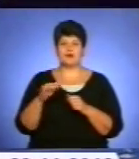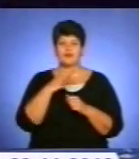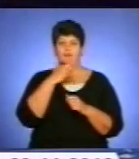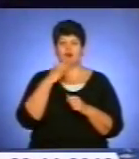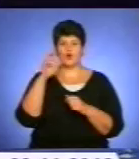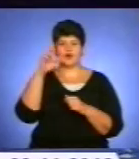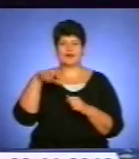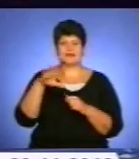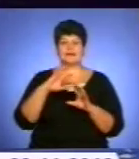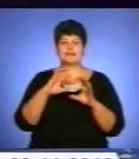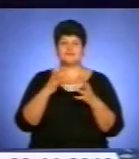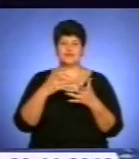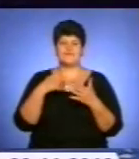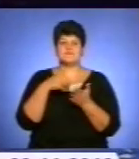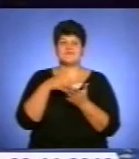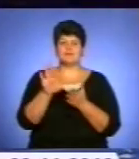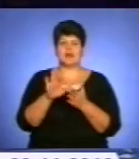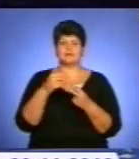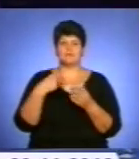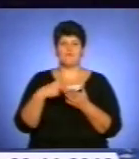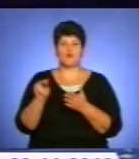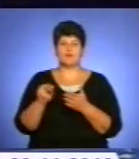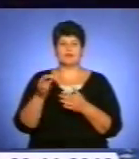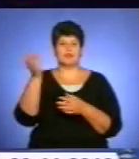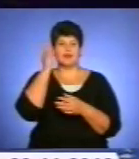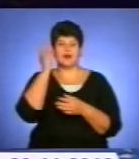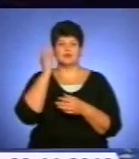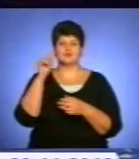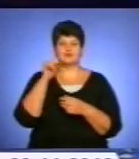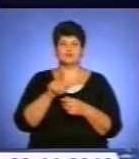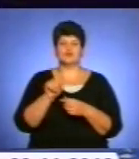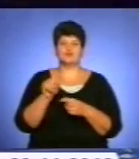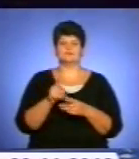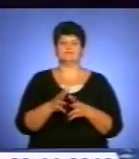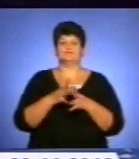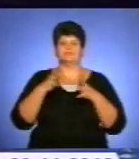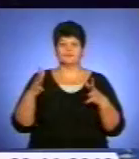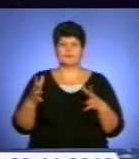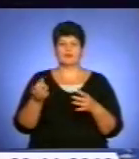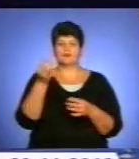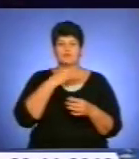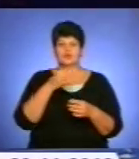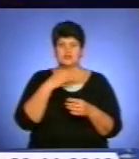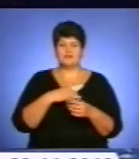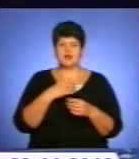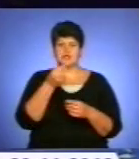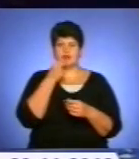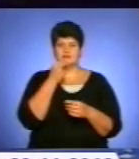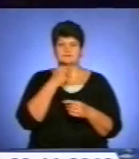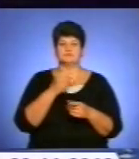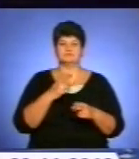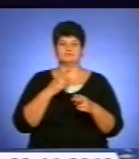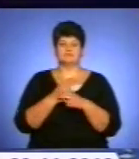на добу відмовляються від будь-яких покупок, нагадуючи собі про те, що надмірне споживання – небезпечна суспільна тенденція.